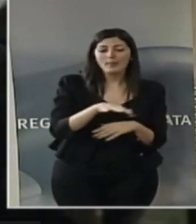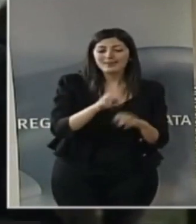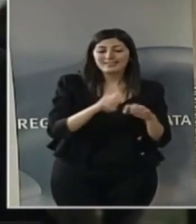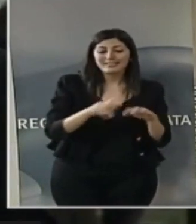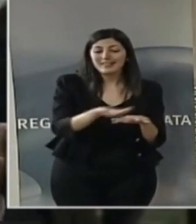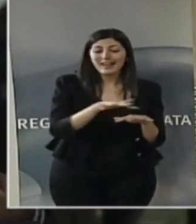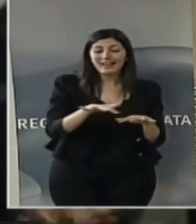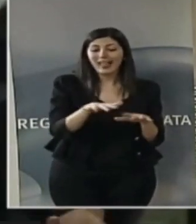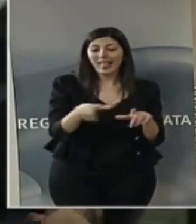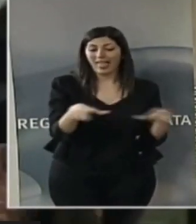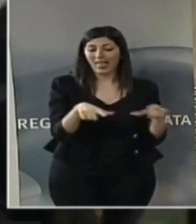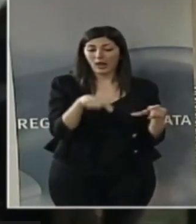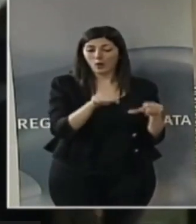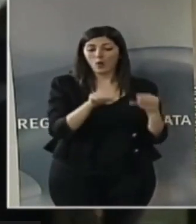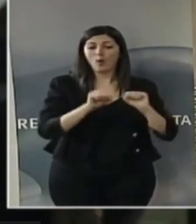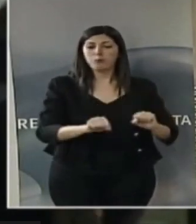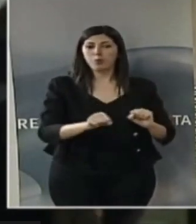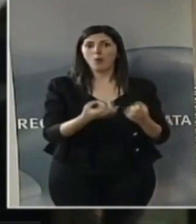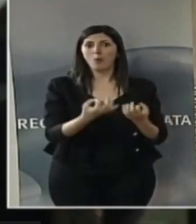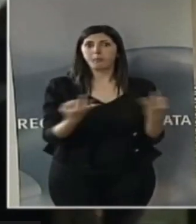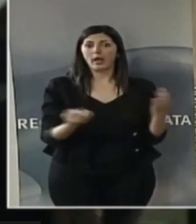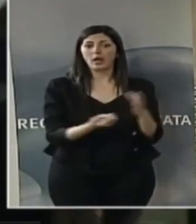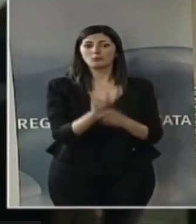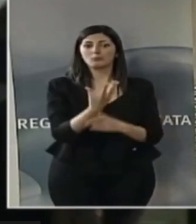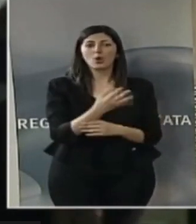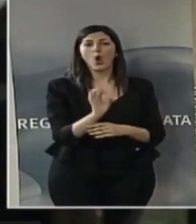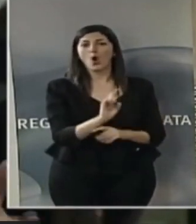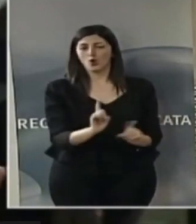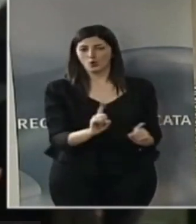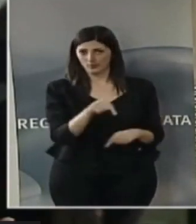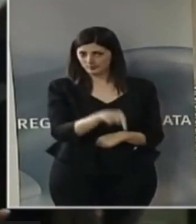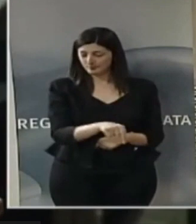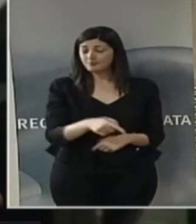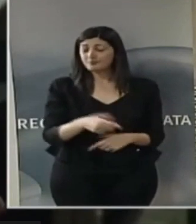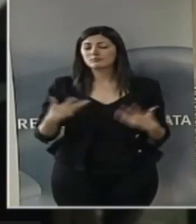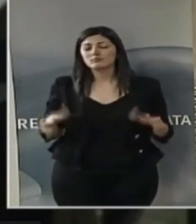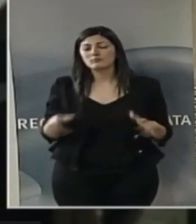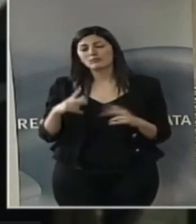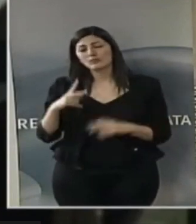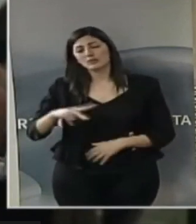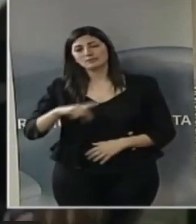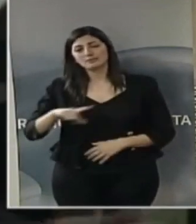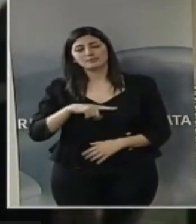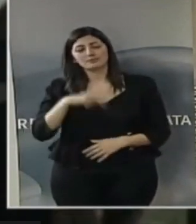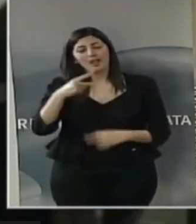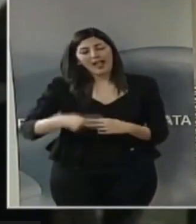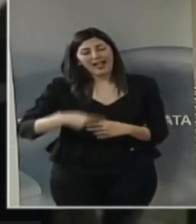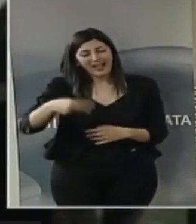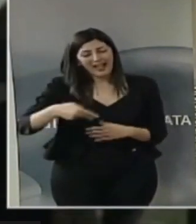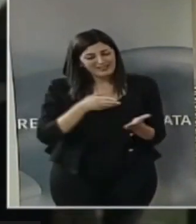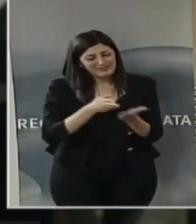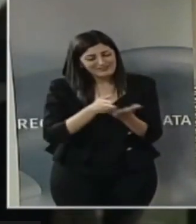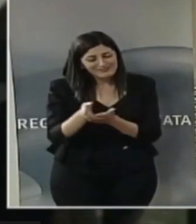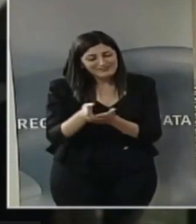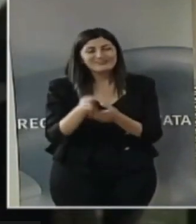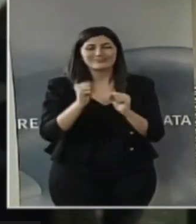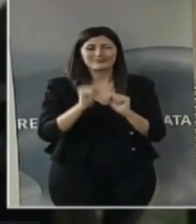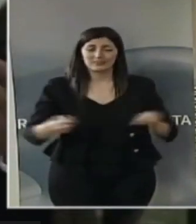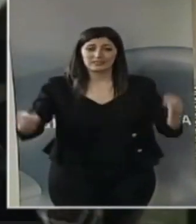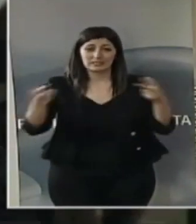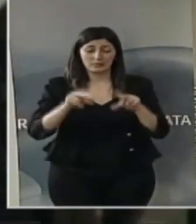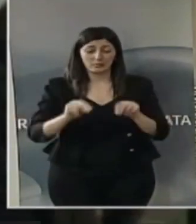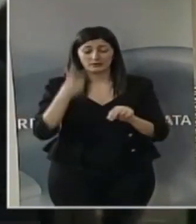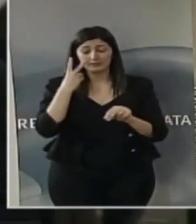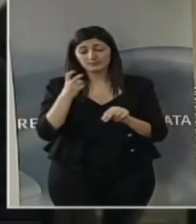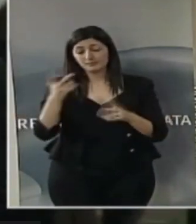avevo auspicato, e stessa attenzione avevo auspicato che in questi anni si potesse replicare sulle altre